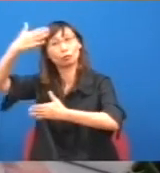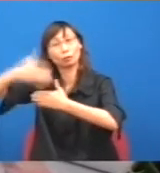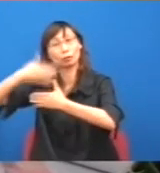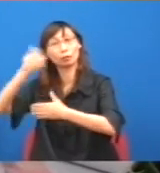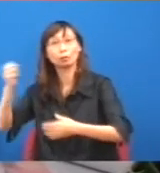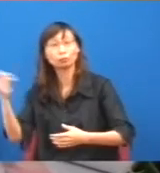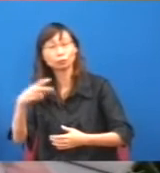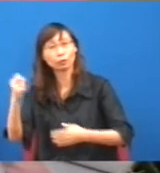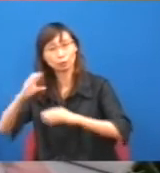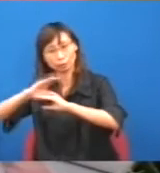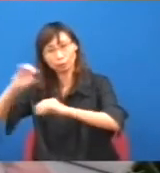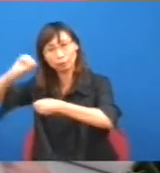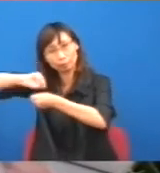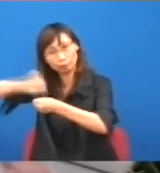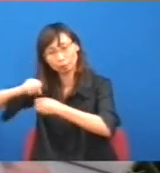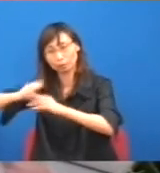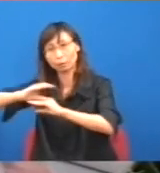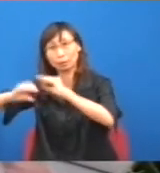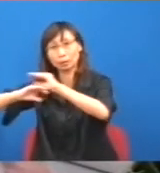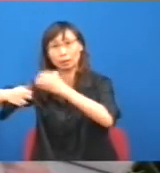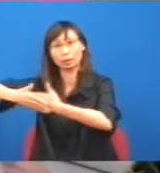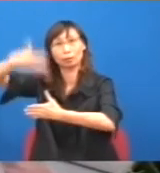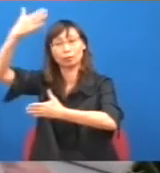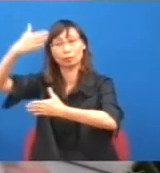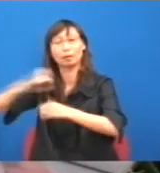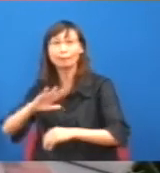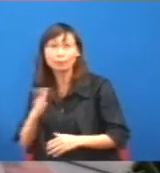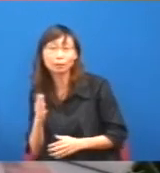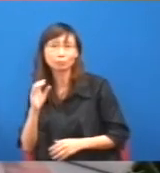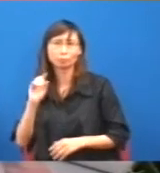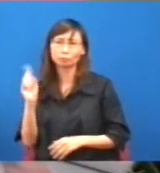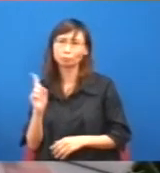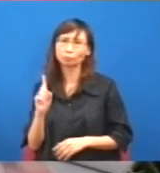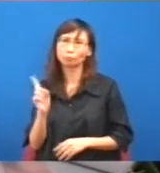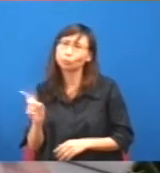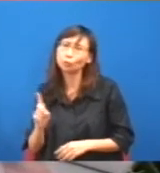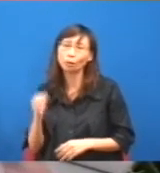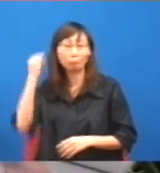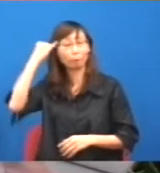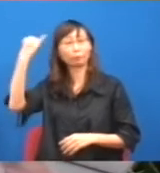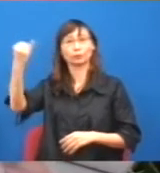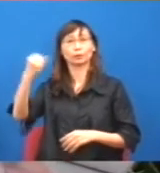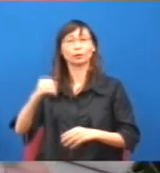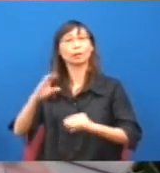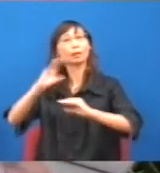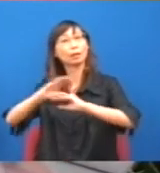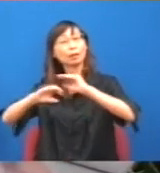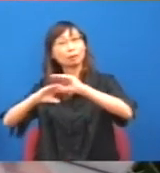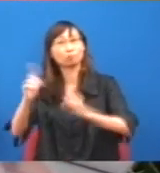重來,建多一些房屋,但是建屋建成怎樣就不知道,到底是低密度,建花園洋房